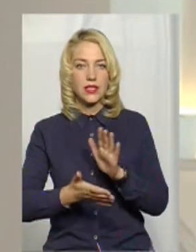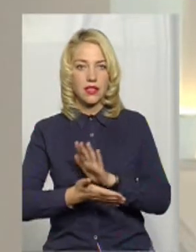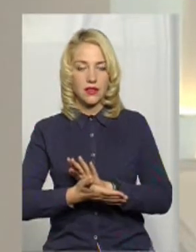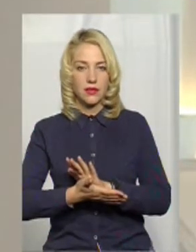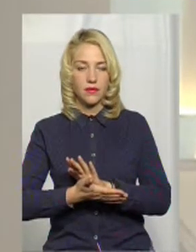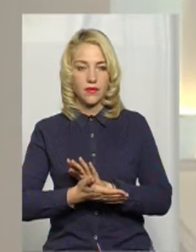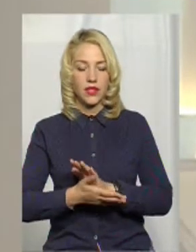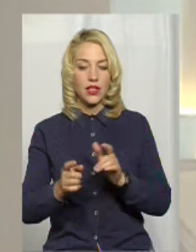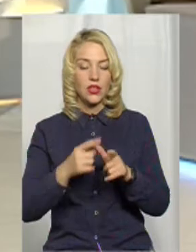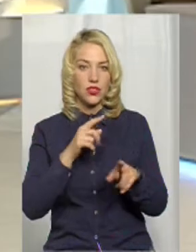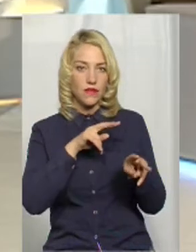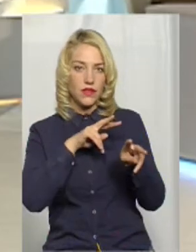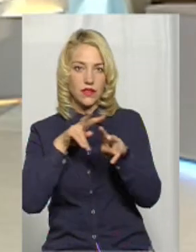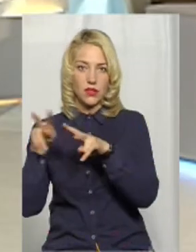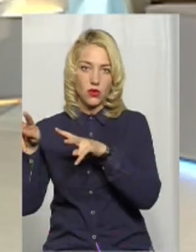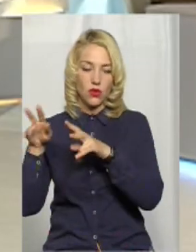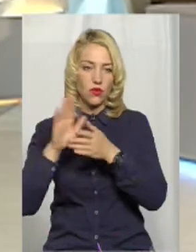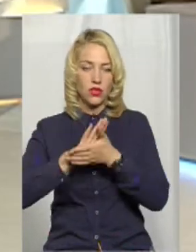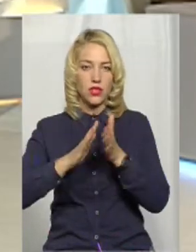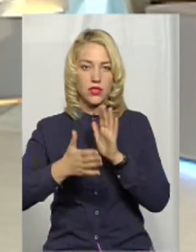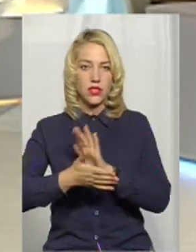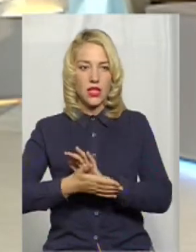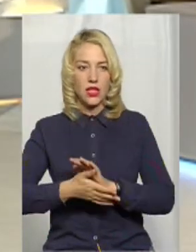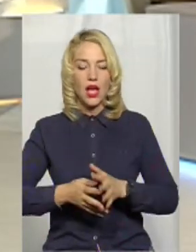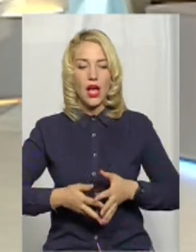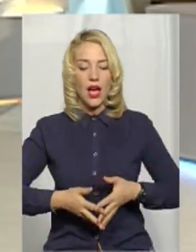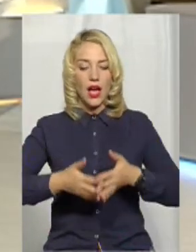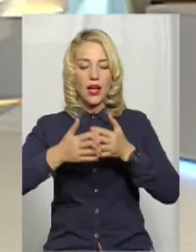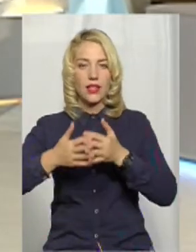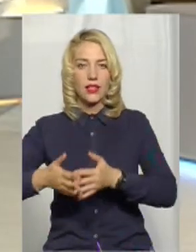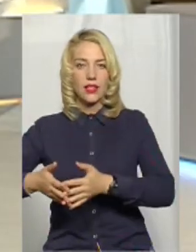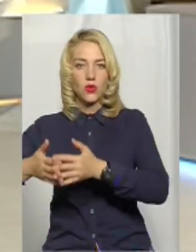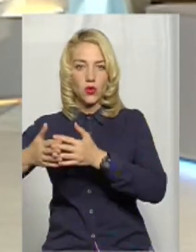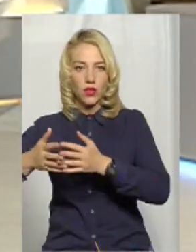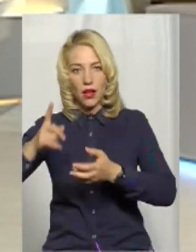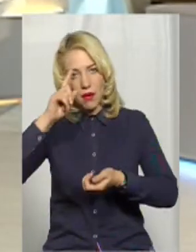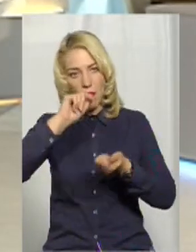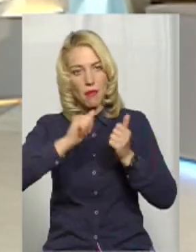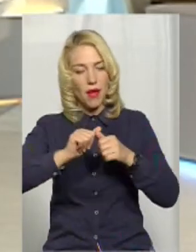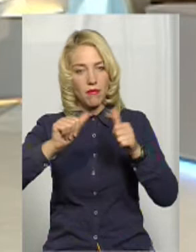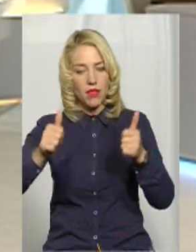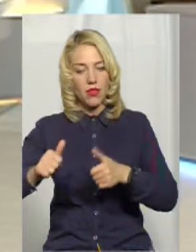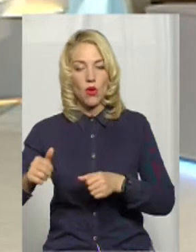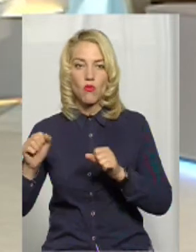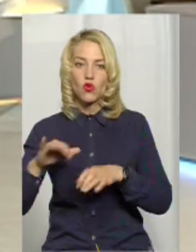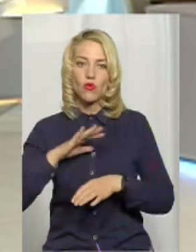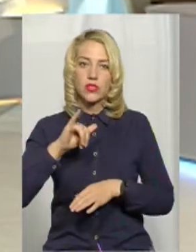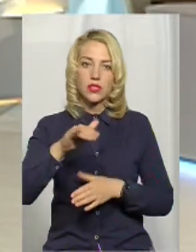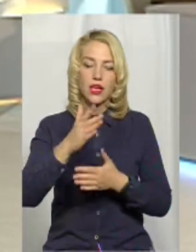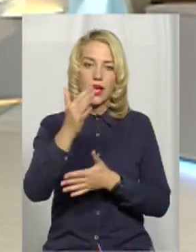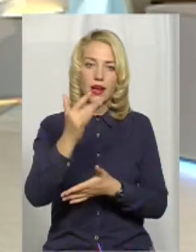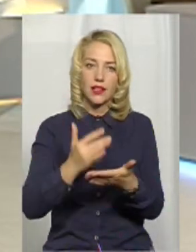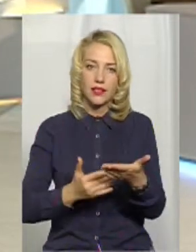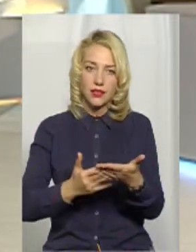чи відслідковуєте стан архітектурних пам'яток? Є, очевидно, якийсь реєстр, якийсь список.